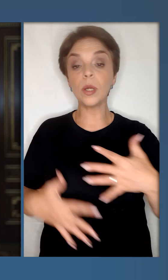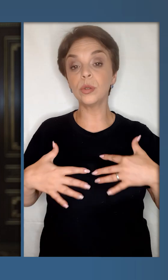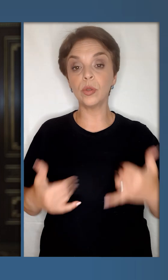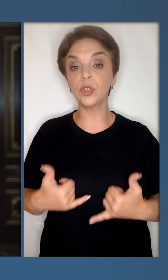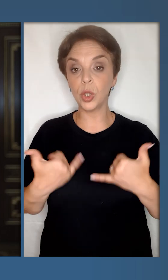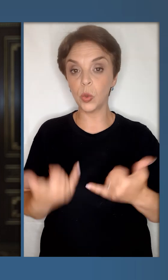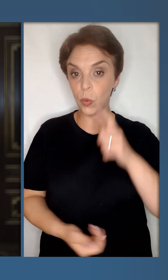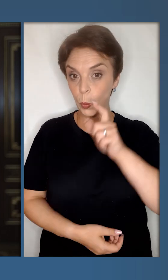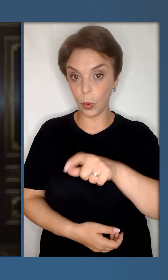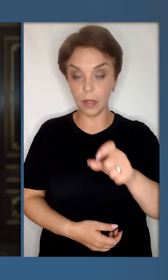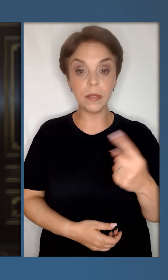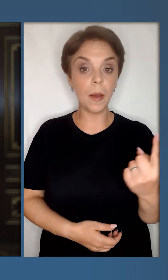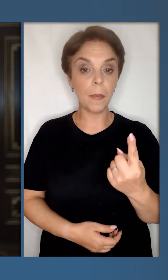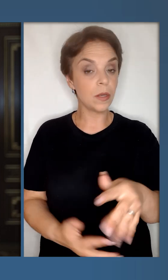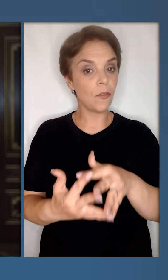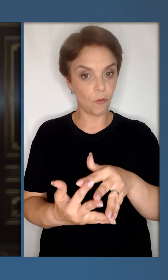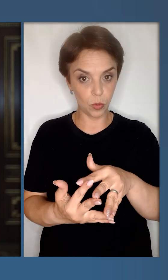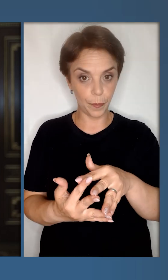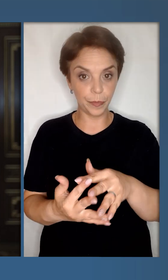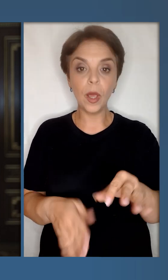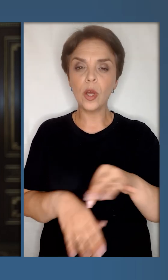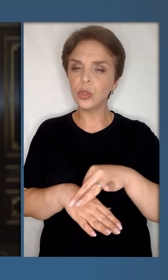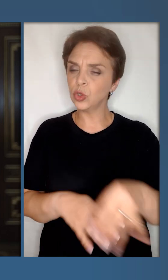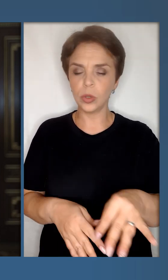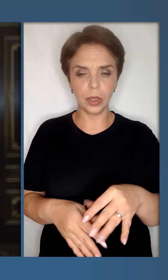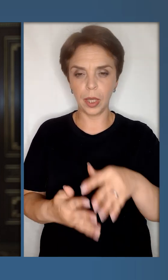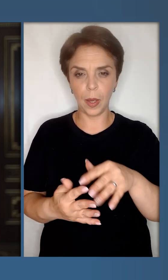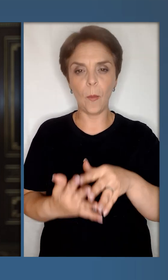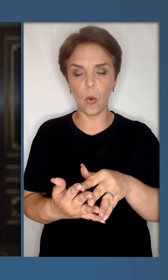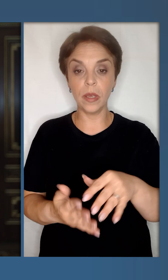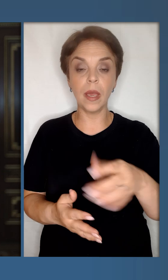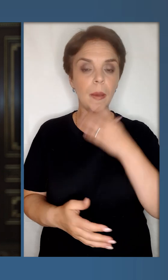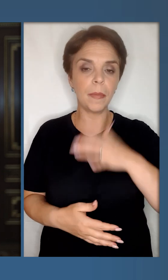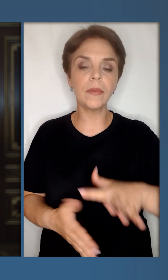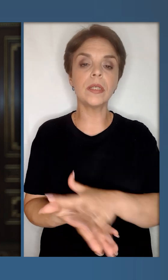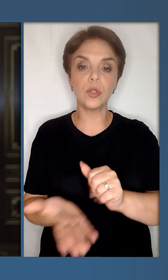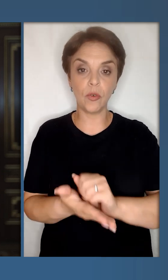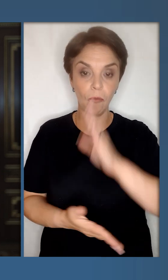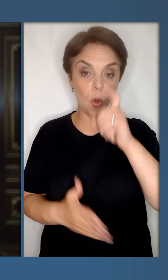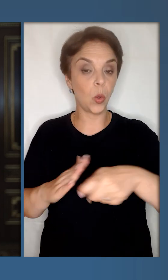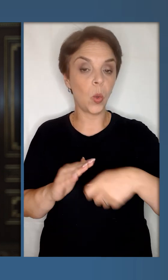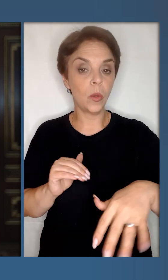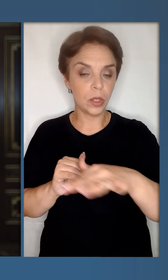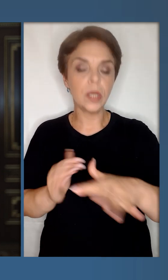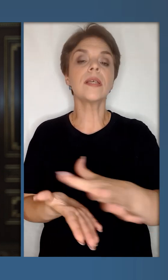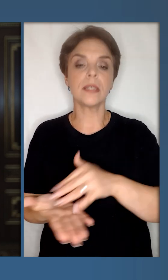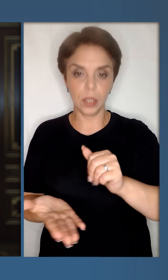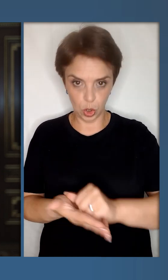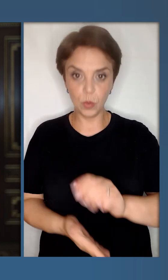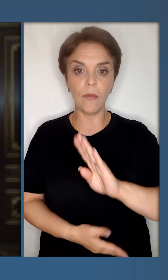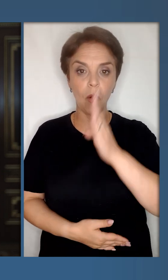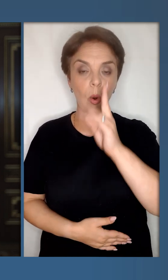Бажаю здоров'я, шановні українці! Перший фронт. Жорсткі бої. Південь. Знищуємо ворога. Донеччина.